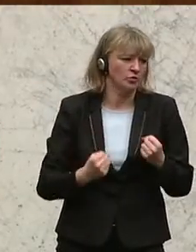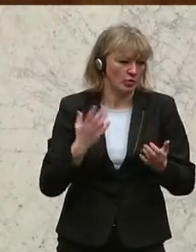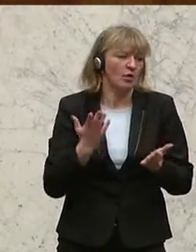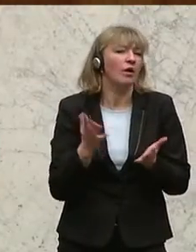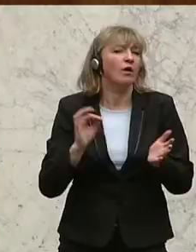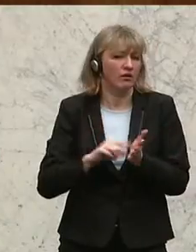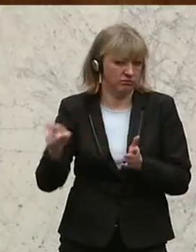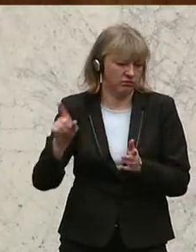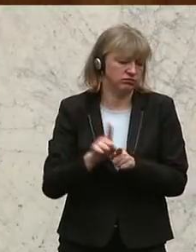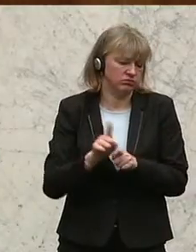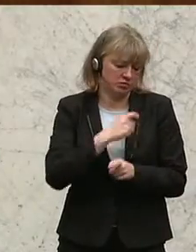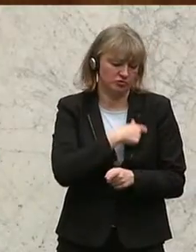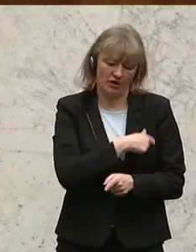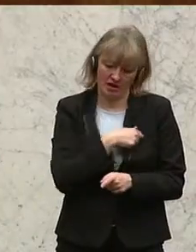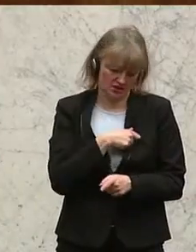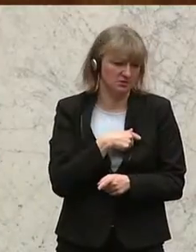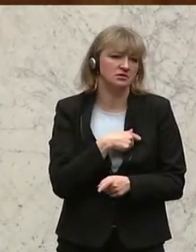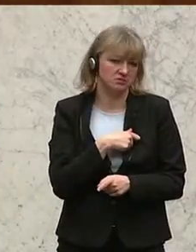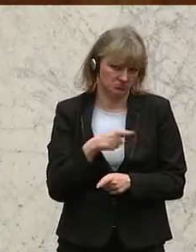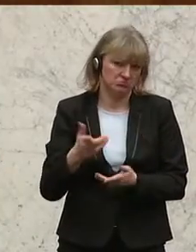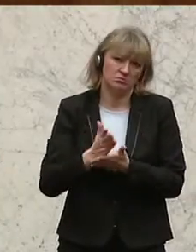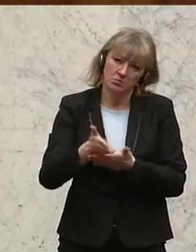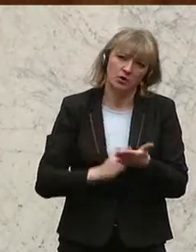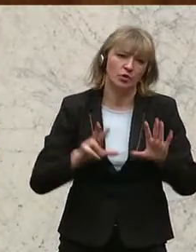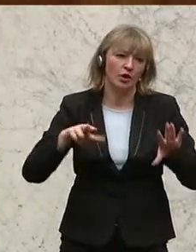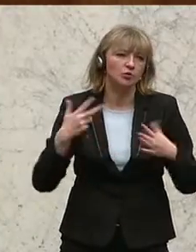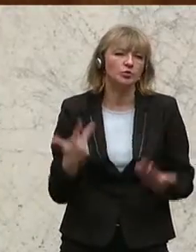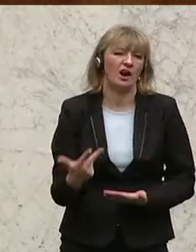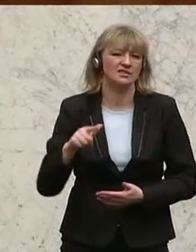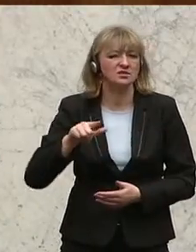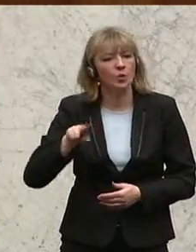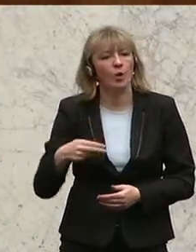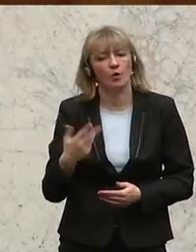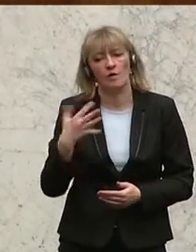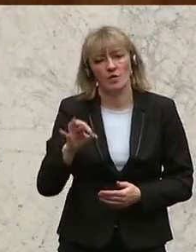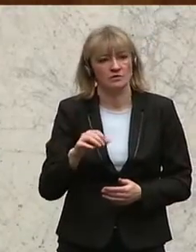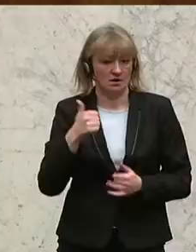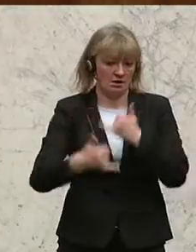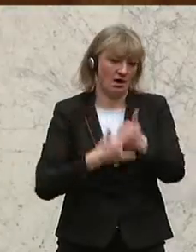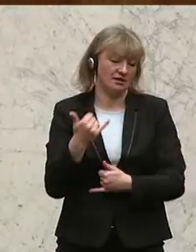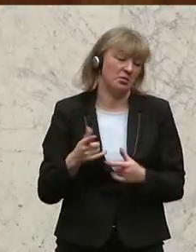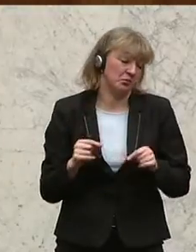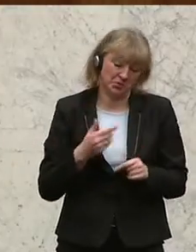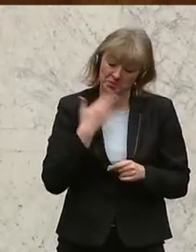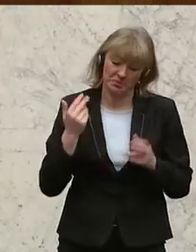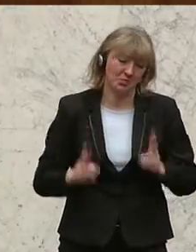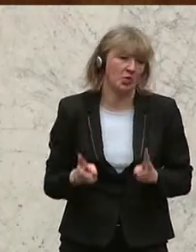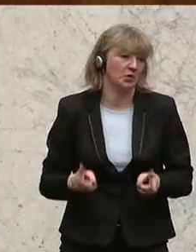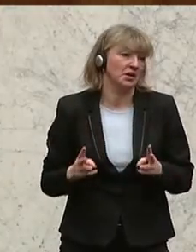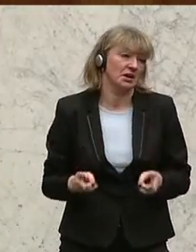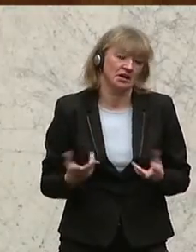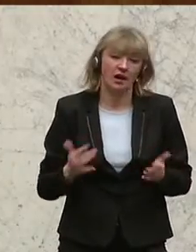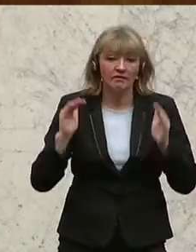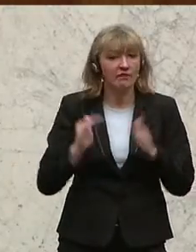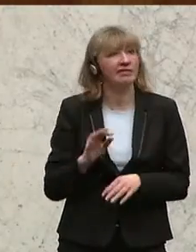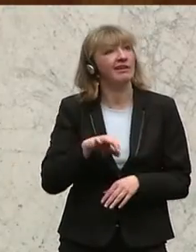Straßennetz. In der Schweiz sind es derzeit pauschal 38,50 Euro pro Jahr. Also man hat keine Möglichkeit, für weniger